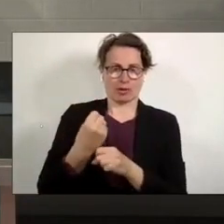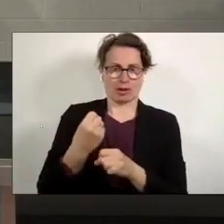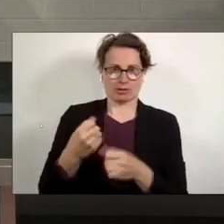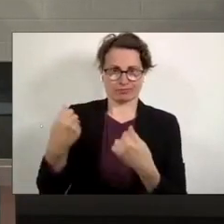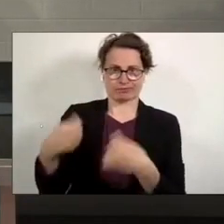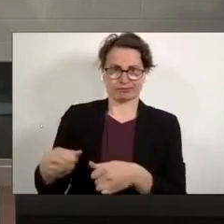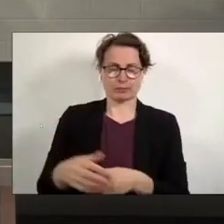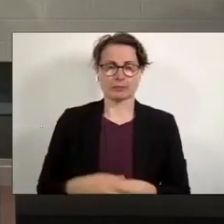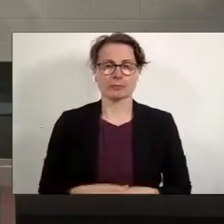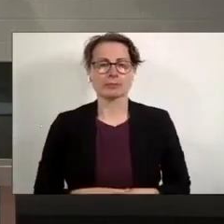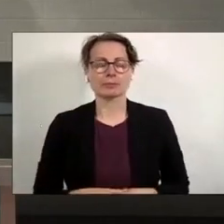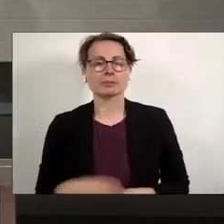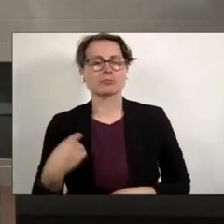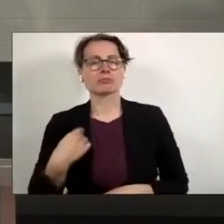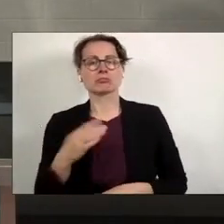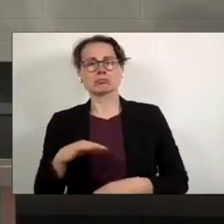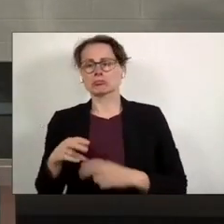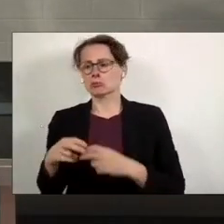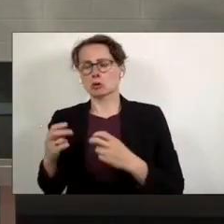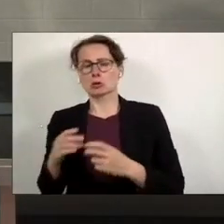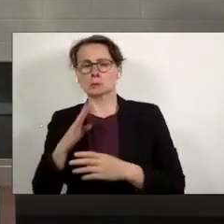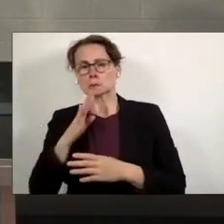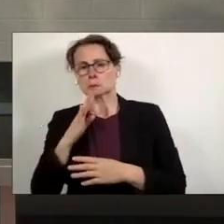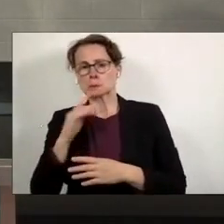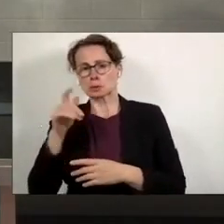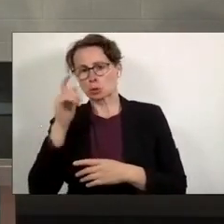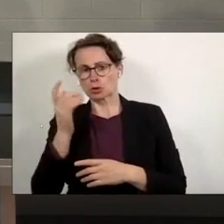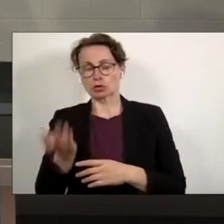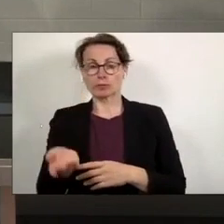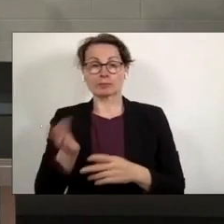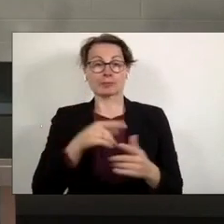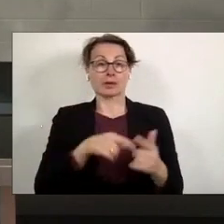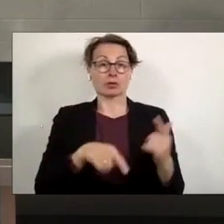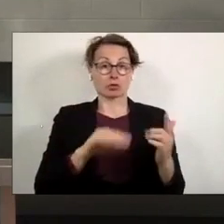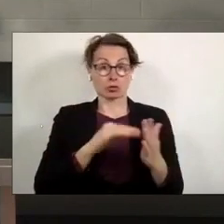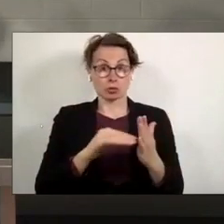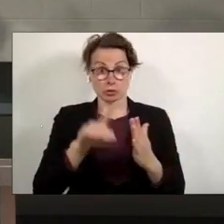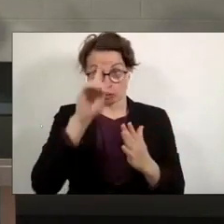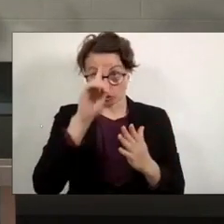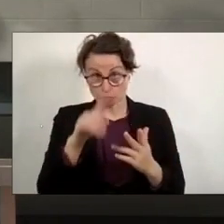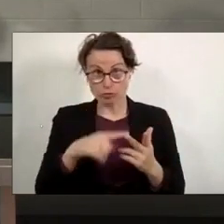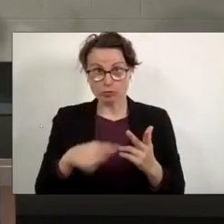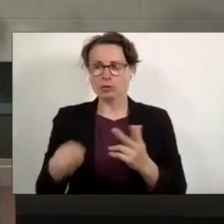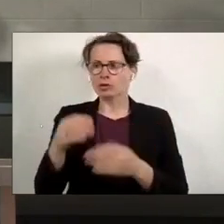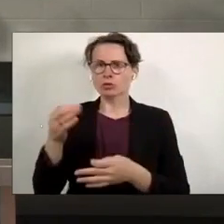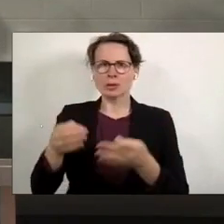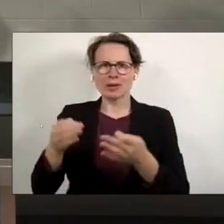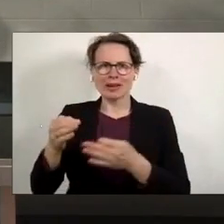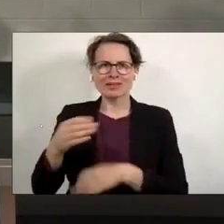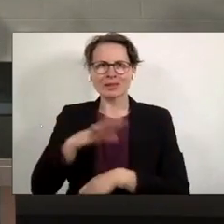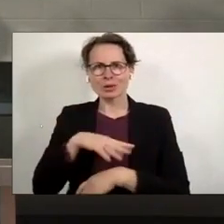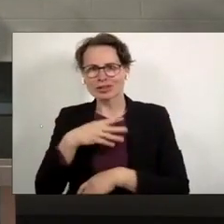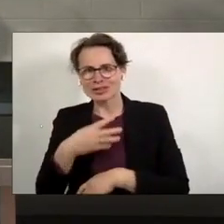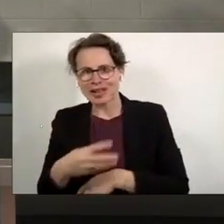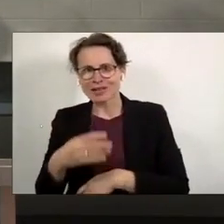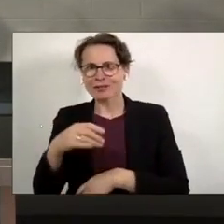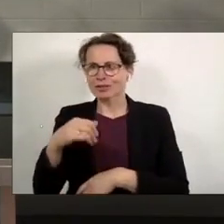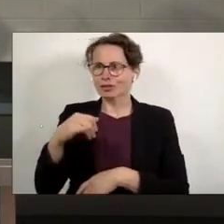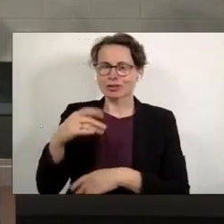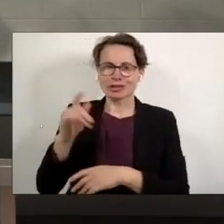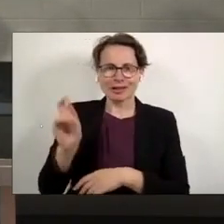Als Kinder sprachen wir daheim Türkisch, in der Schule Deutsch, auf den Spielplätzen Jugoslawisch, Italienisch, Arabisch, Griechisch.